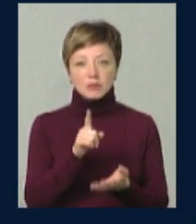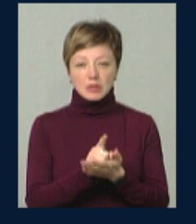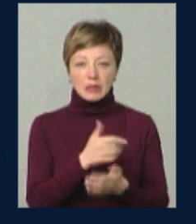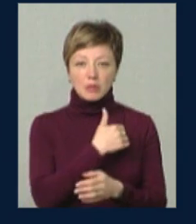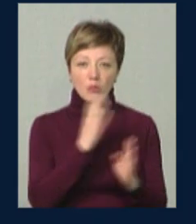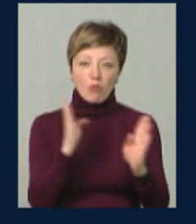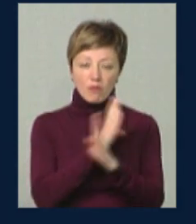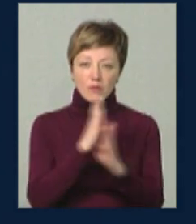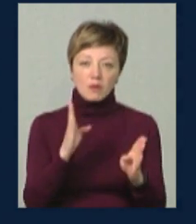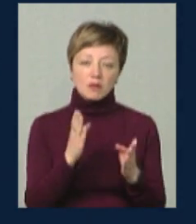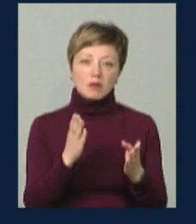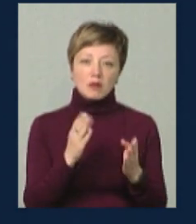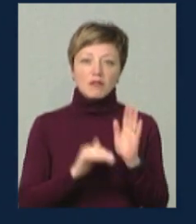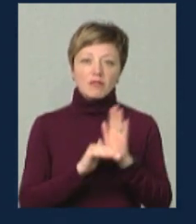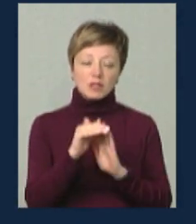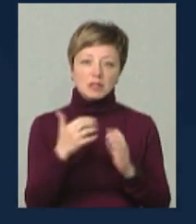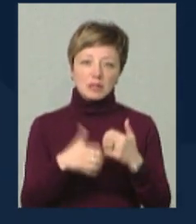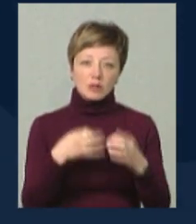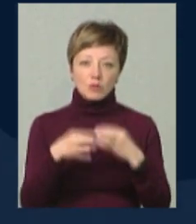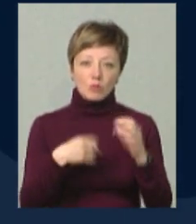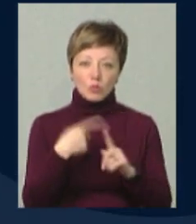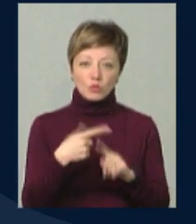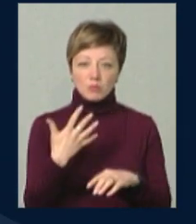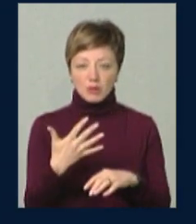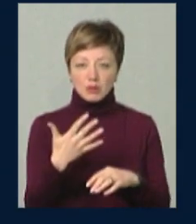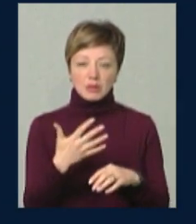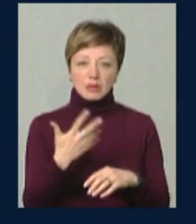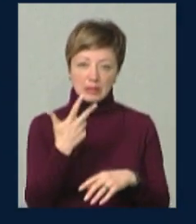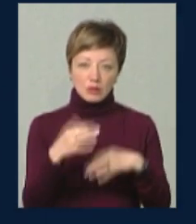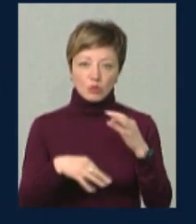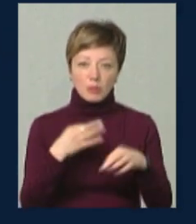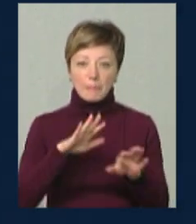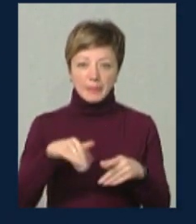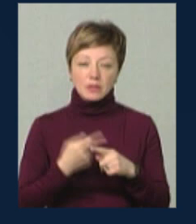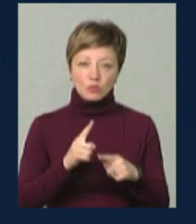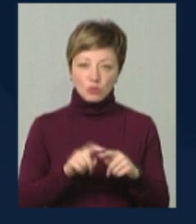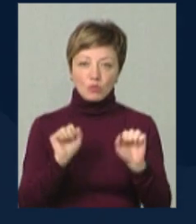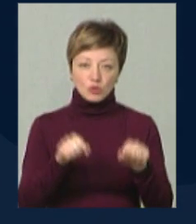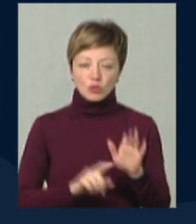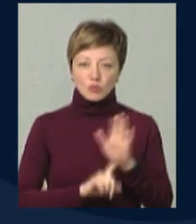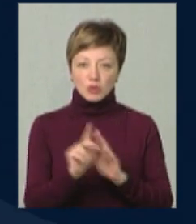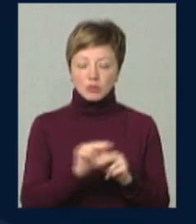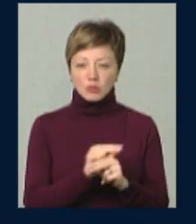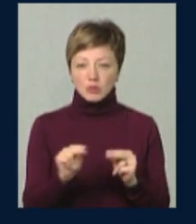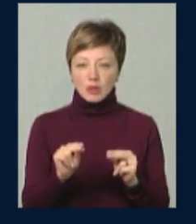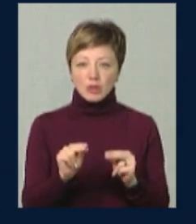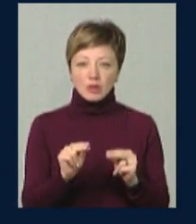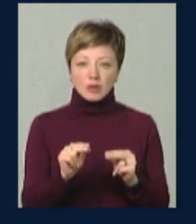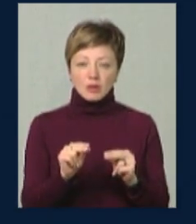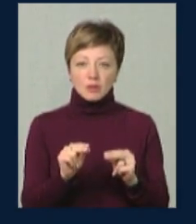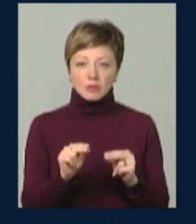повітря має бути вище середньодобова плюс 5 градусів, мінімум три доби. Після цього, якби, розпочався. Тобто, за великим рахунком,